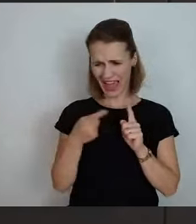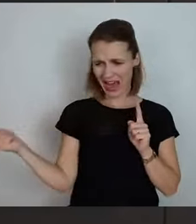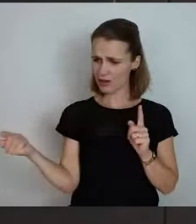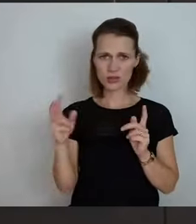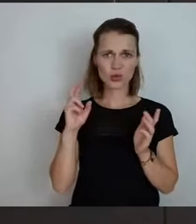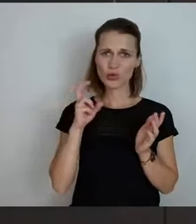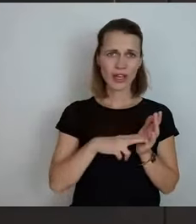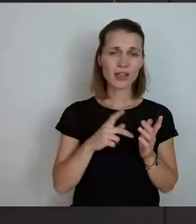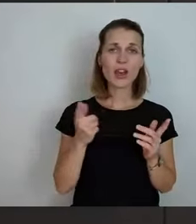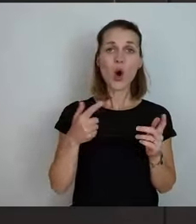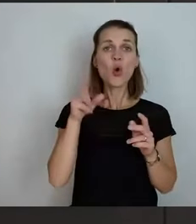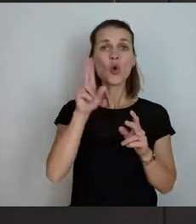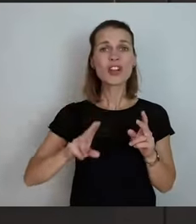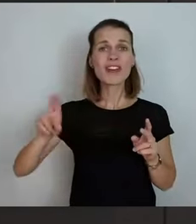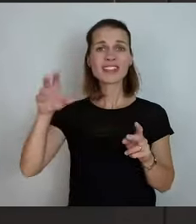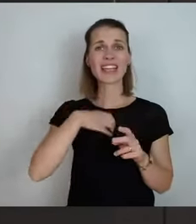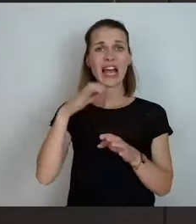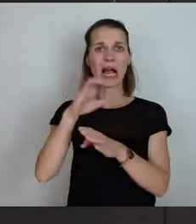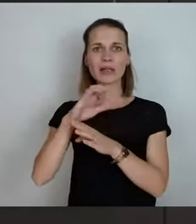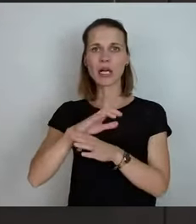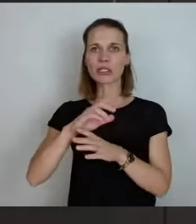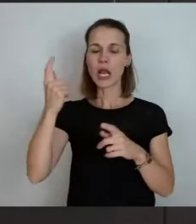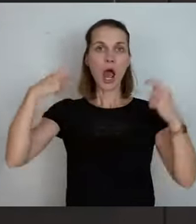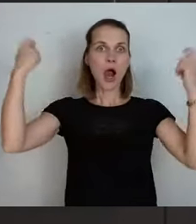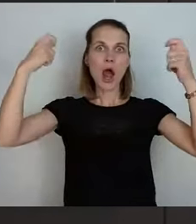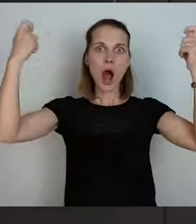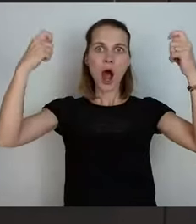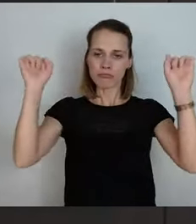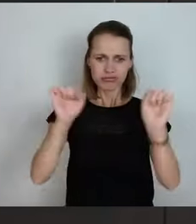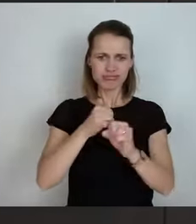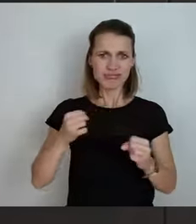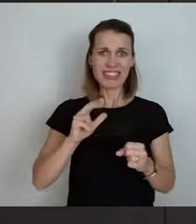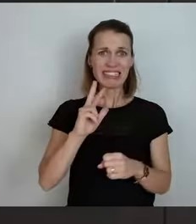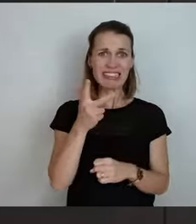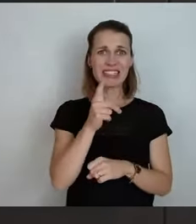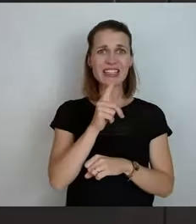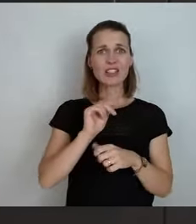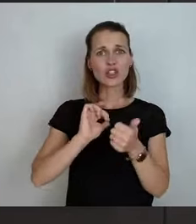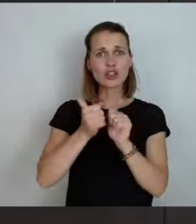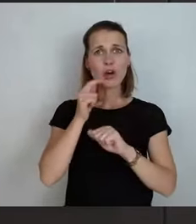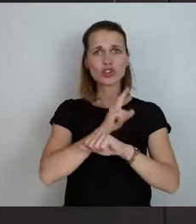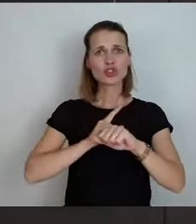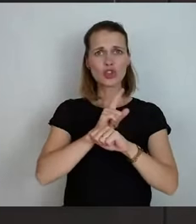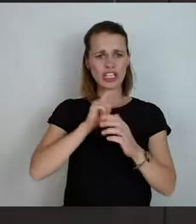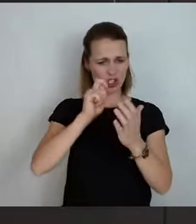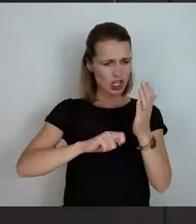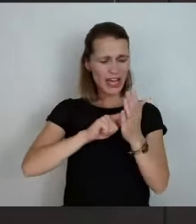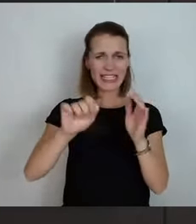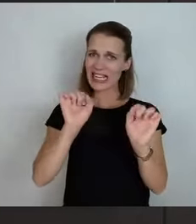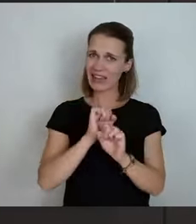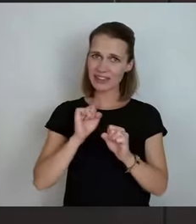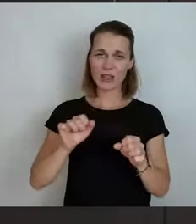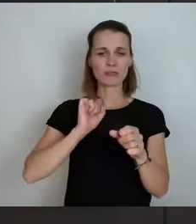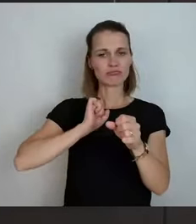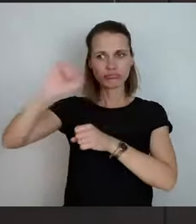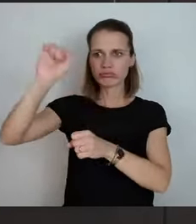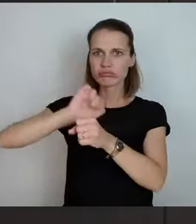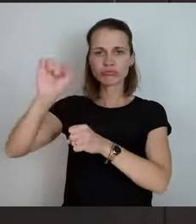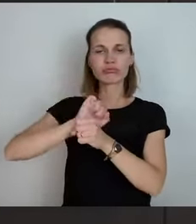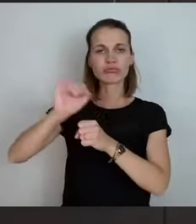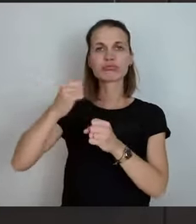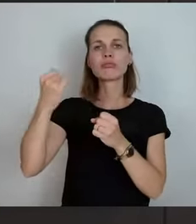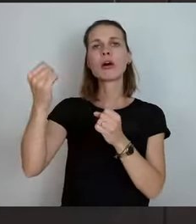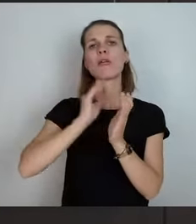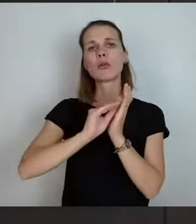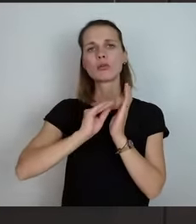Universitäten, Krankenkassen, die haben Alarm geschlagen, ihr könnt doch nie sowas machen. Es wurden Petitionen geschrieben beziehungsweise